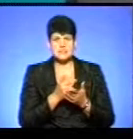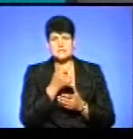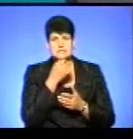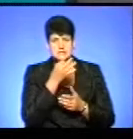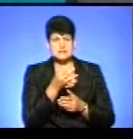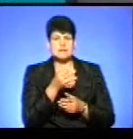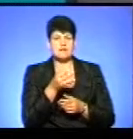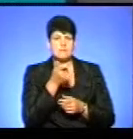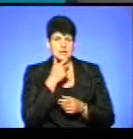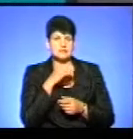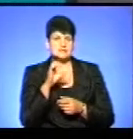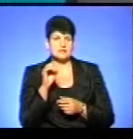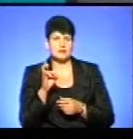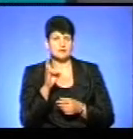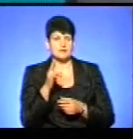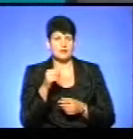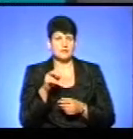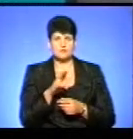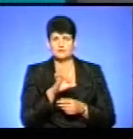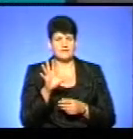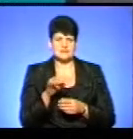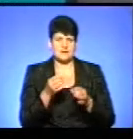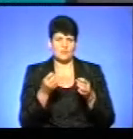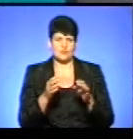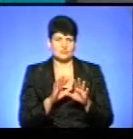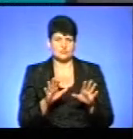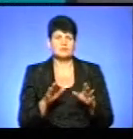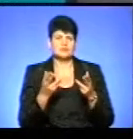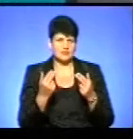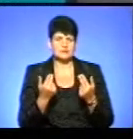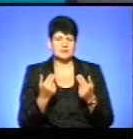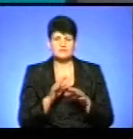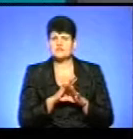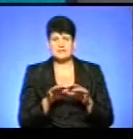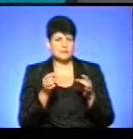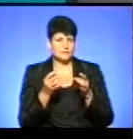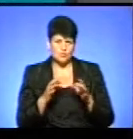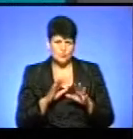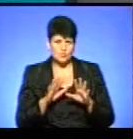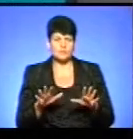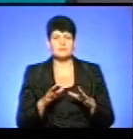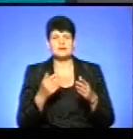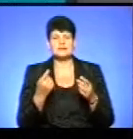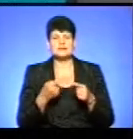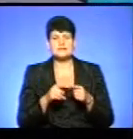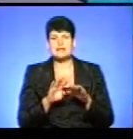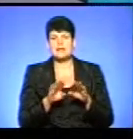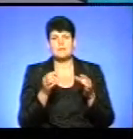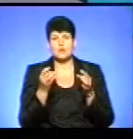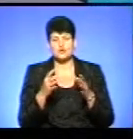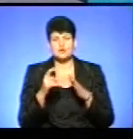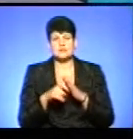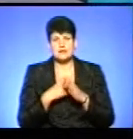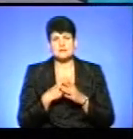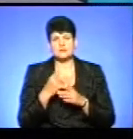Сергій Надлеш, що тут не все так просто і однозначно. Так, все не так просто і однозначно. Ми про це не просто дізналися, а буквально за день